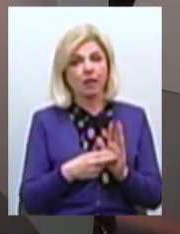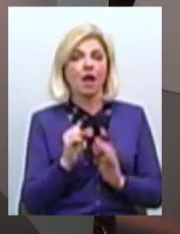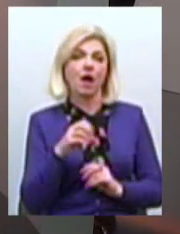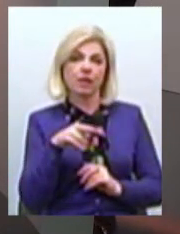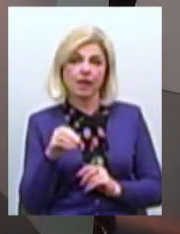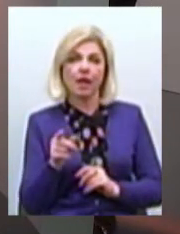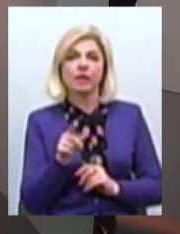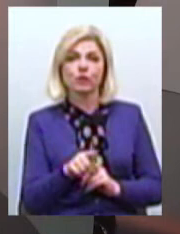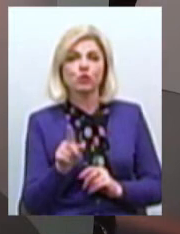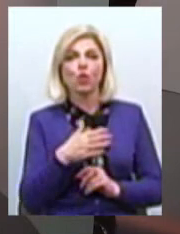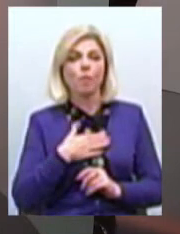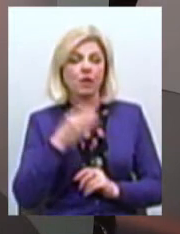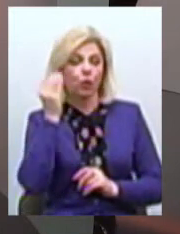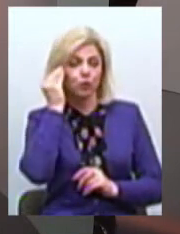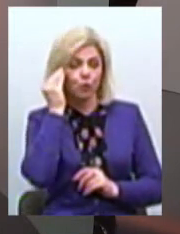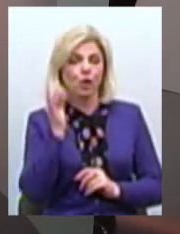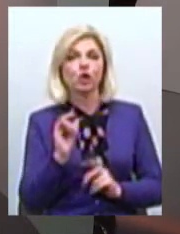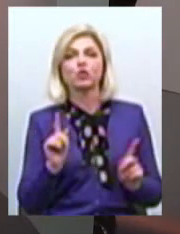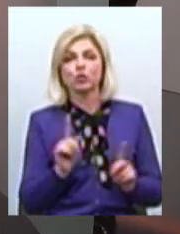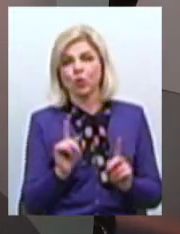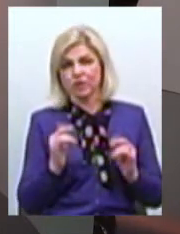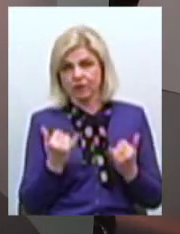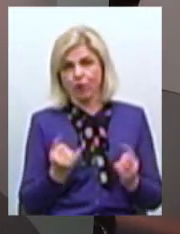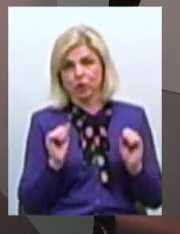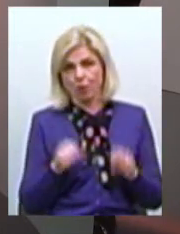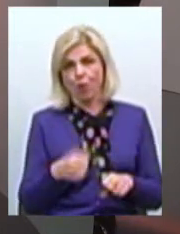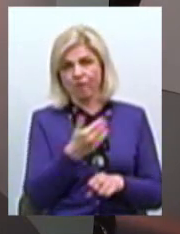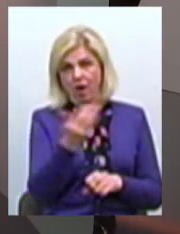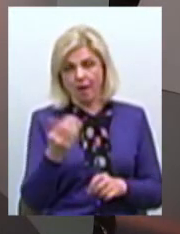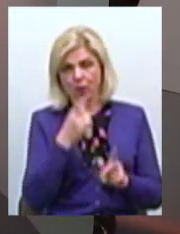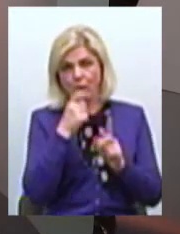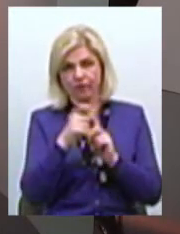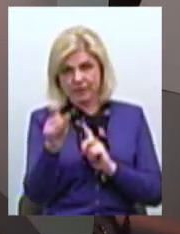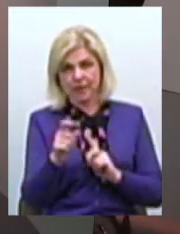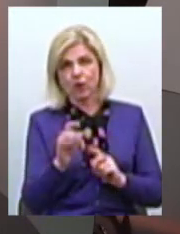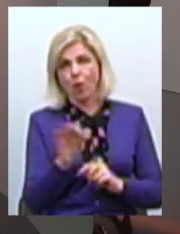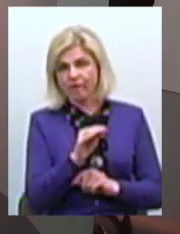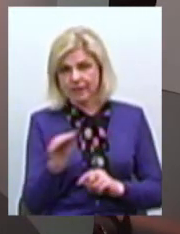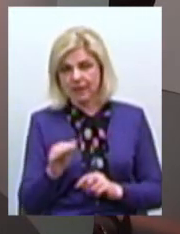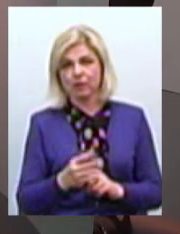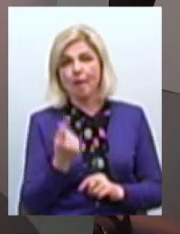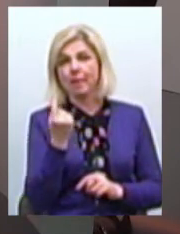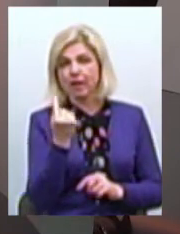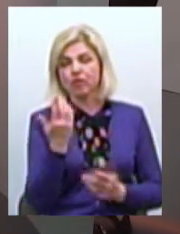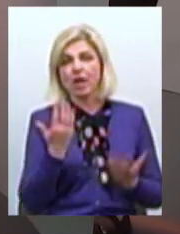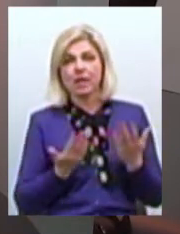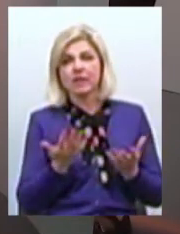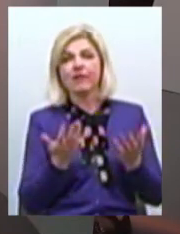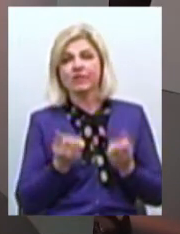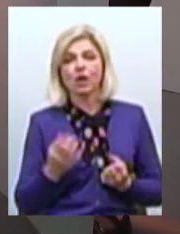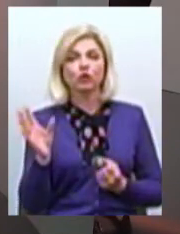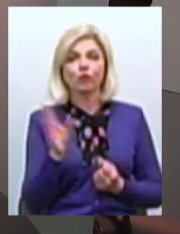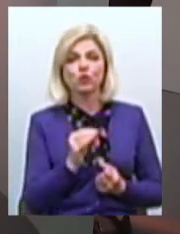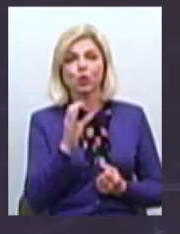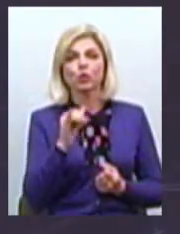те, що моя думка і що сьогодні я можу вам відповісти Офіційно По-перше, це якщо брати всю суму